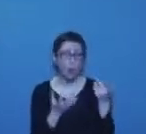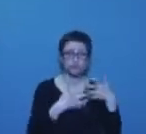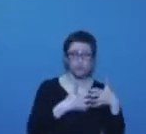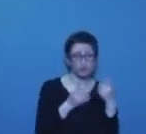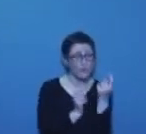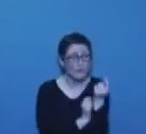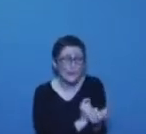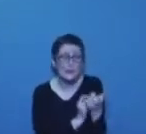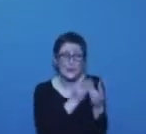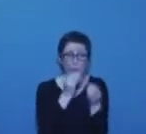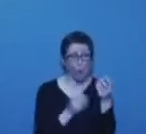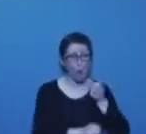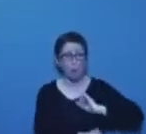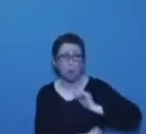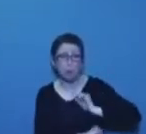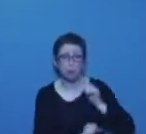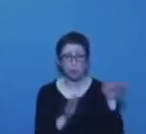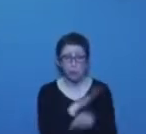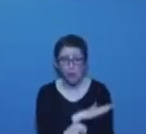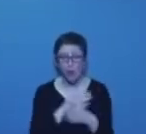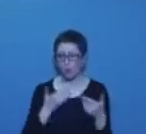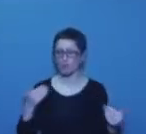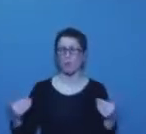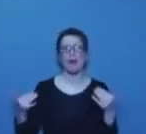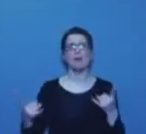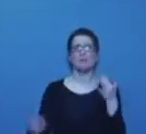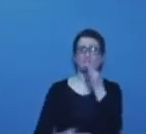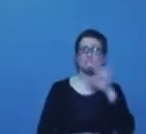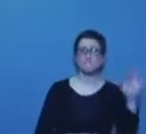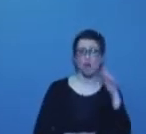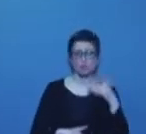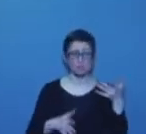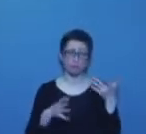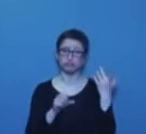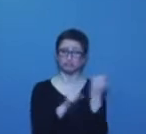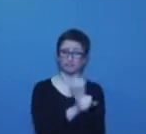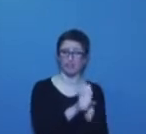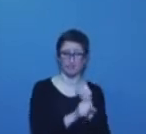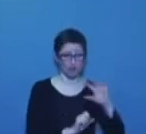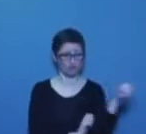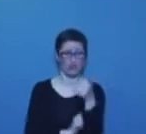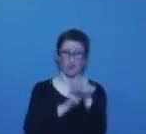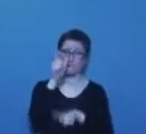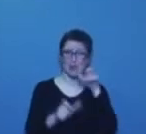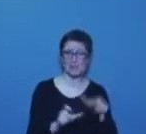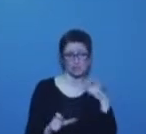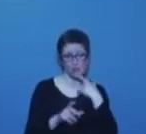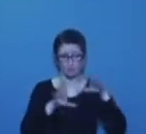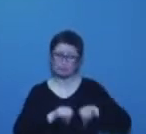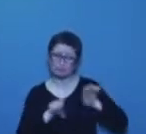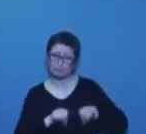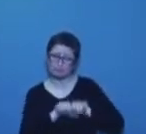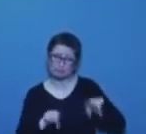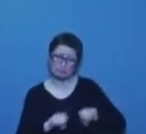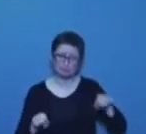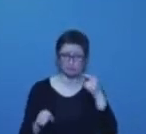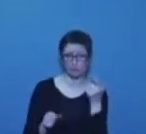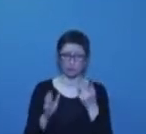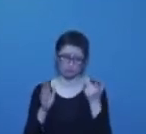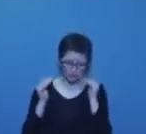moins performantes, tandis qu'en France, la productivité du travail par individu est la plus élevée d'Europe.